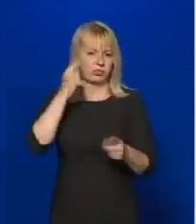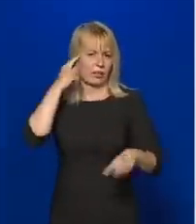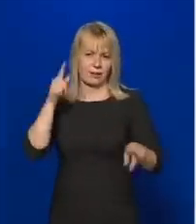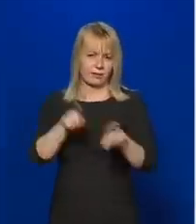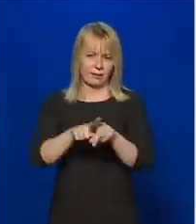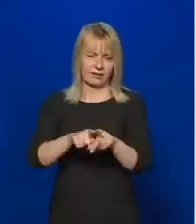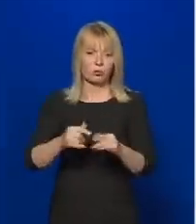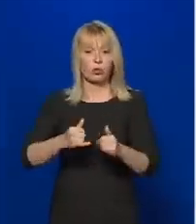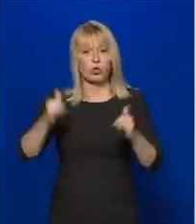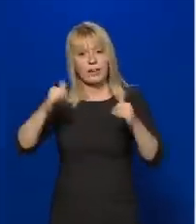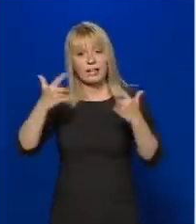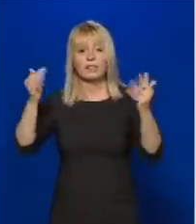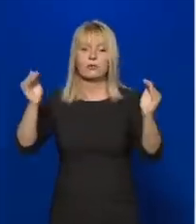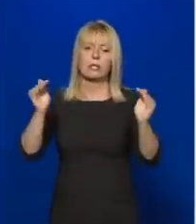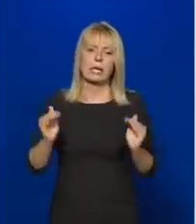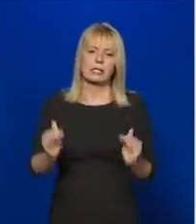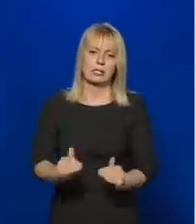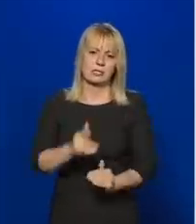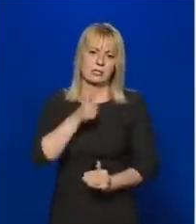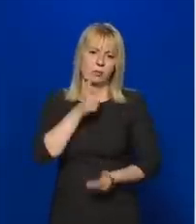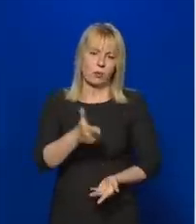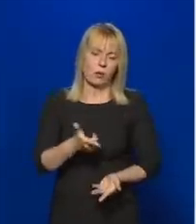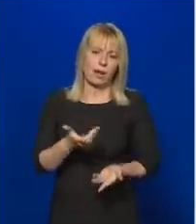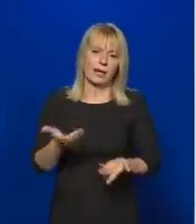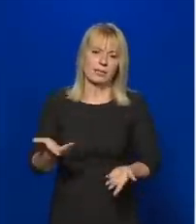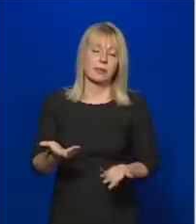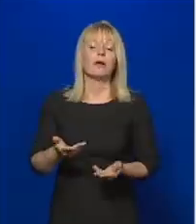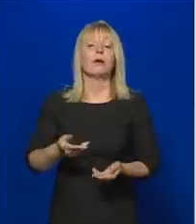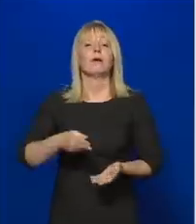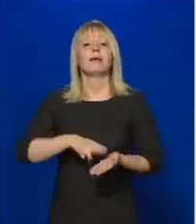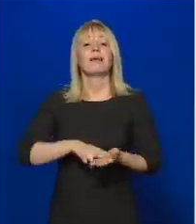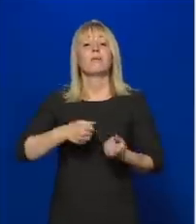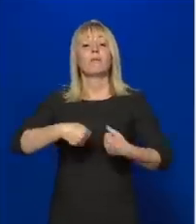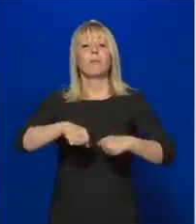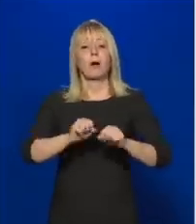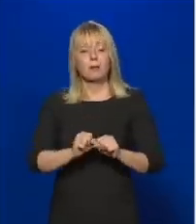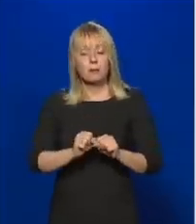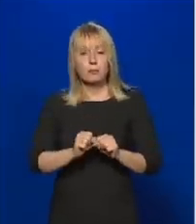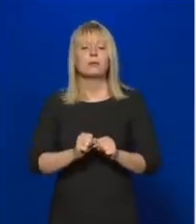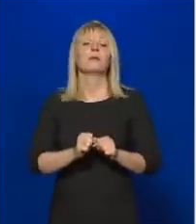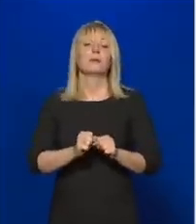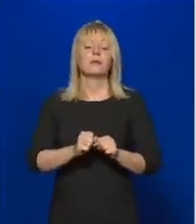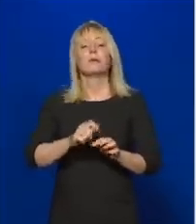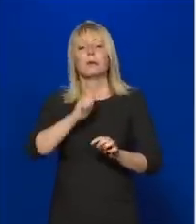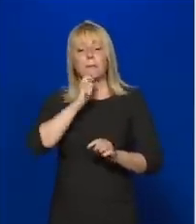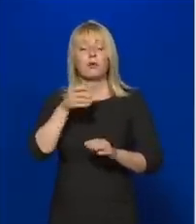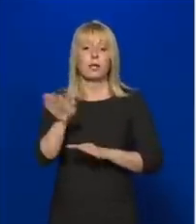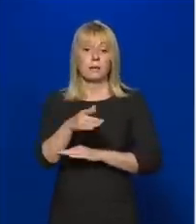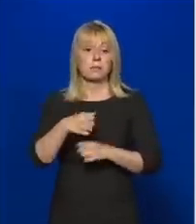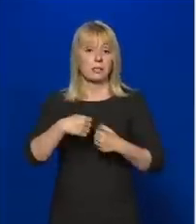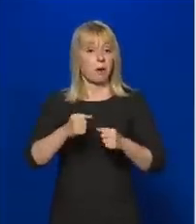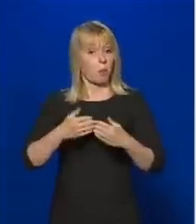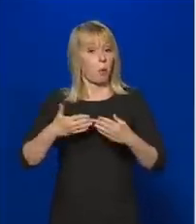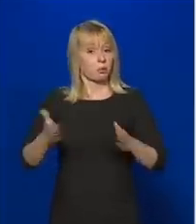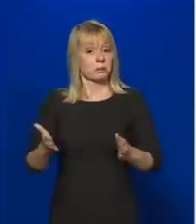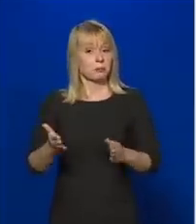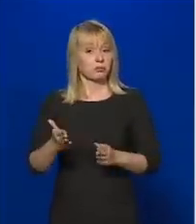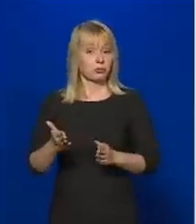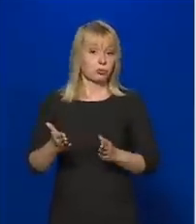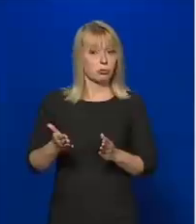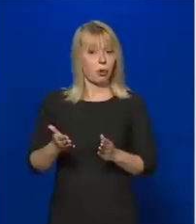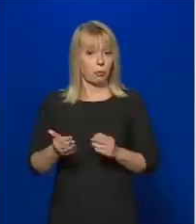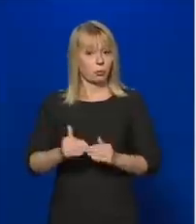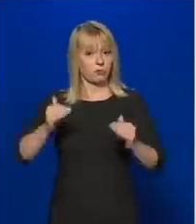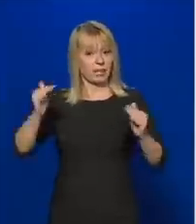növekedés vagy recesszió lesz a gazdaságban. A jegybank, a Magyar Nemzeti Bank a legoptimistább, akik növekedéssel számolnak.